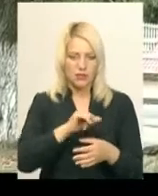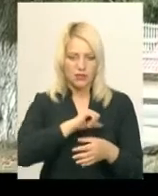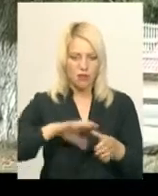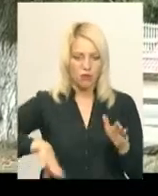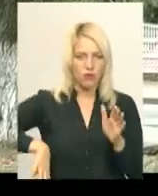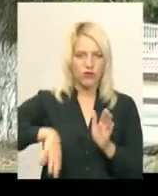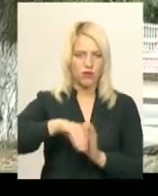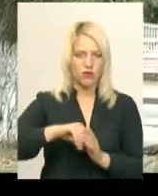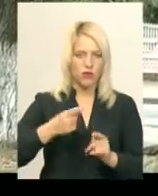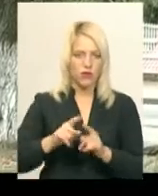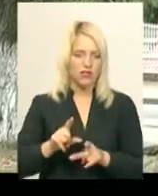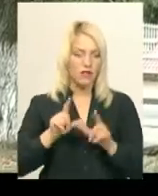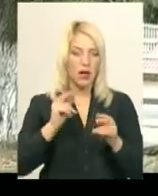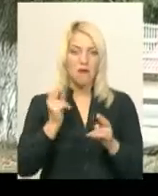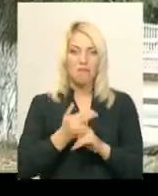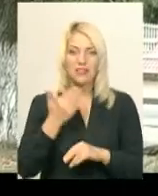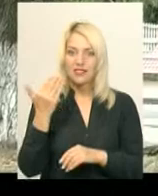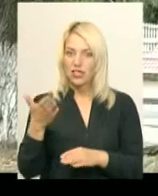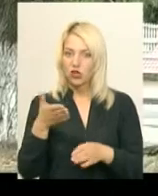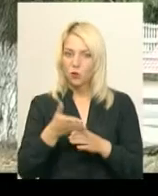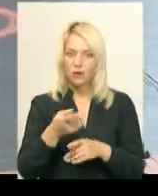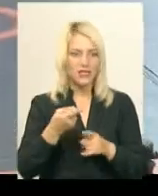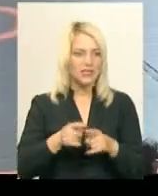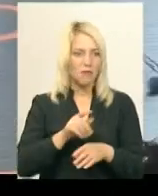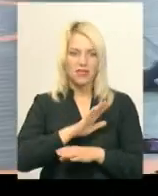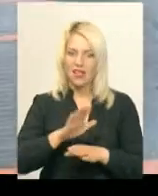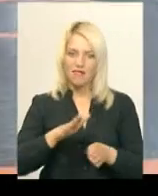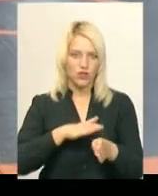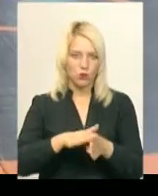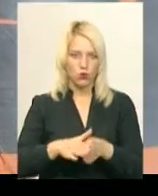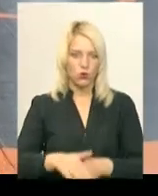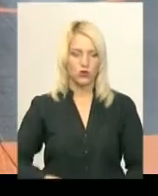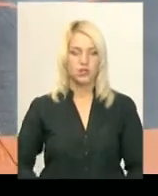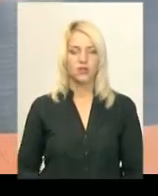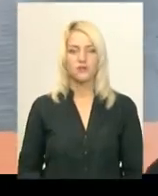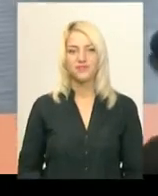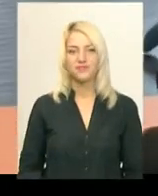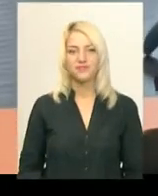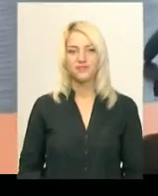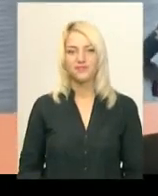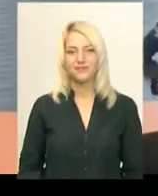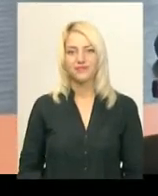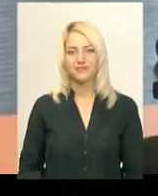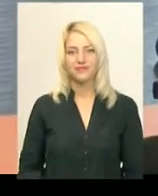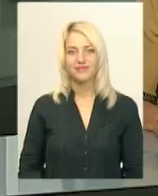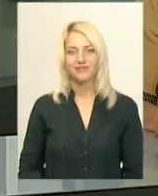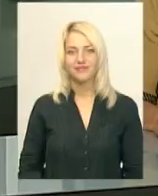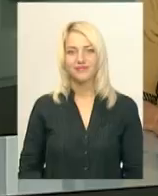повністю цей виїзд. І без їхньої допомоги він би не відбувся. Світлана Поробок, Дем'ян Цегольник, новини Поділяцентр.